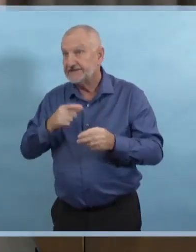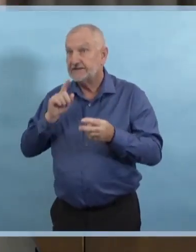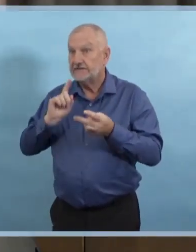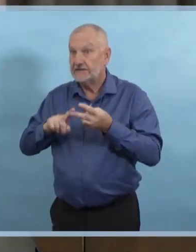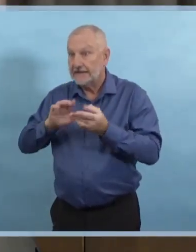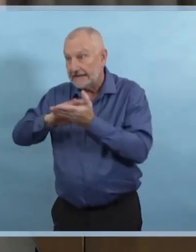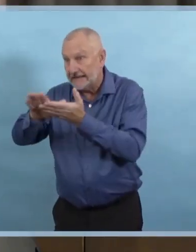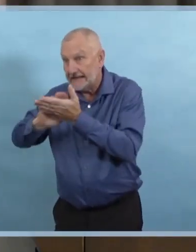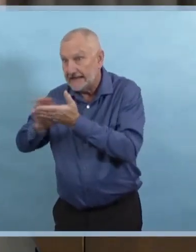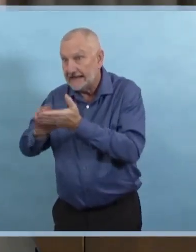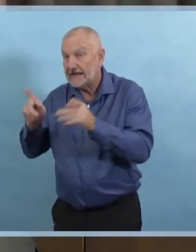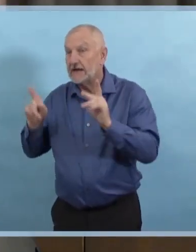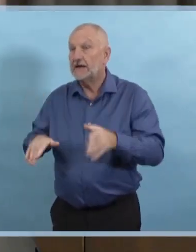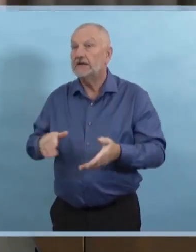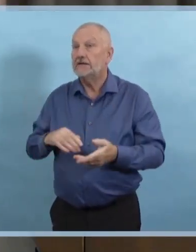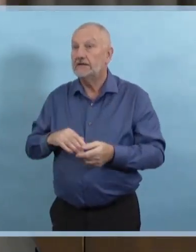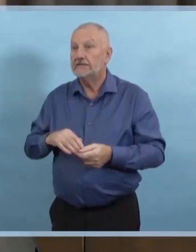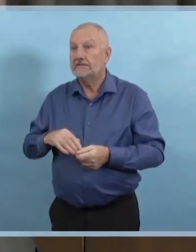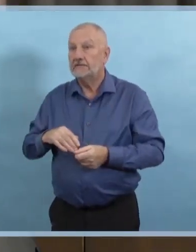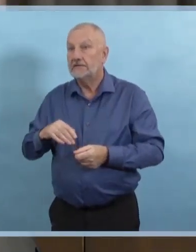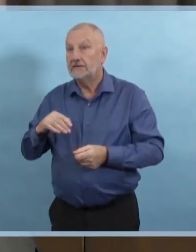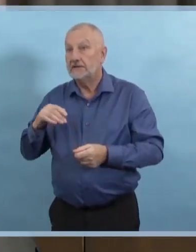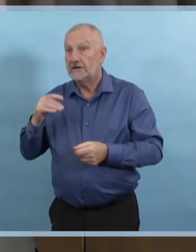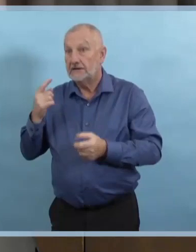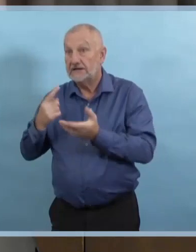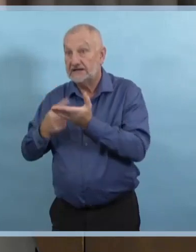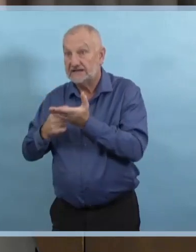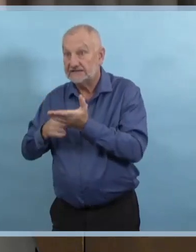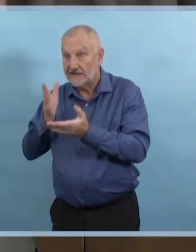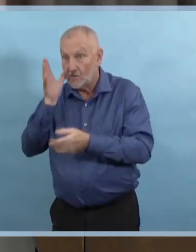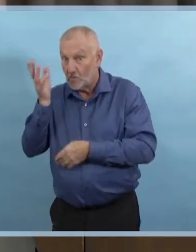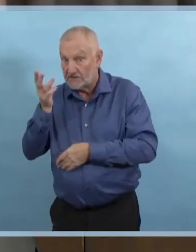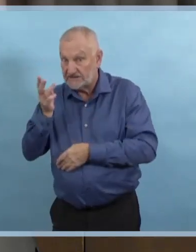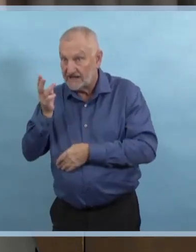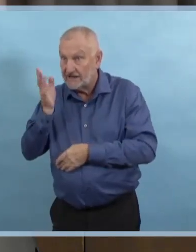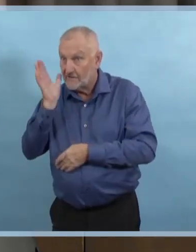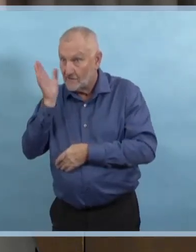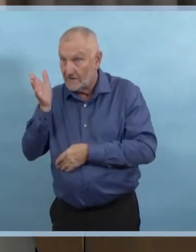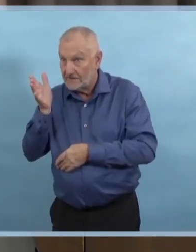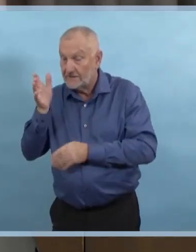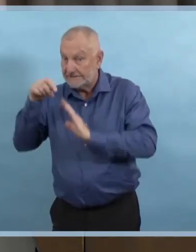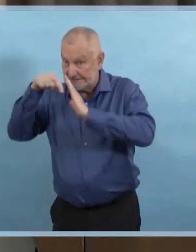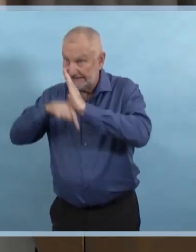examinons et je crois qu'il y a un bon potentiel.